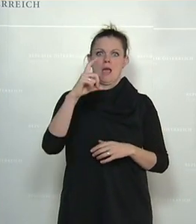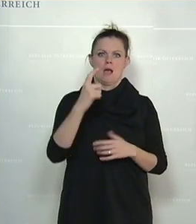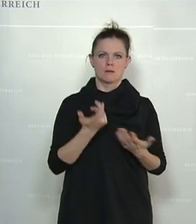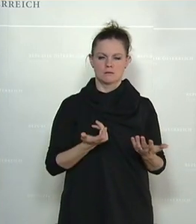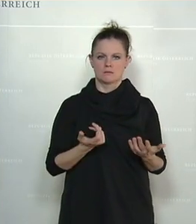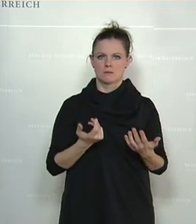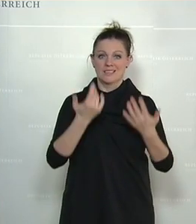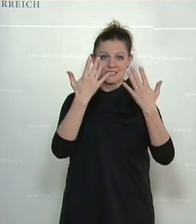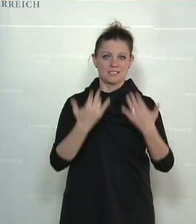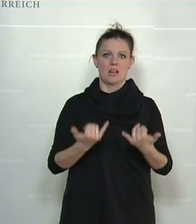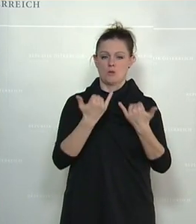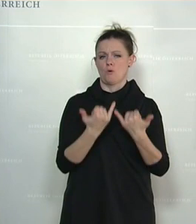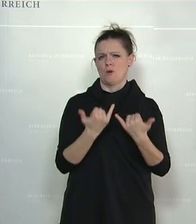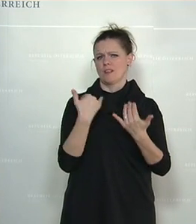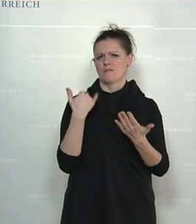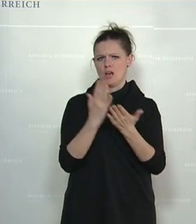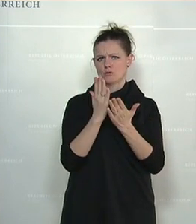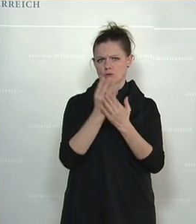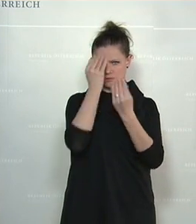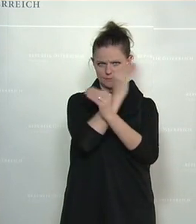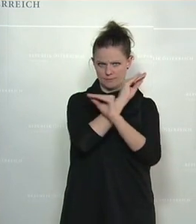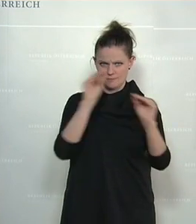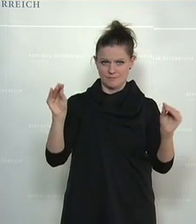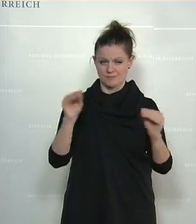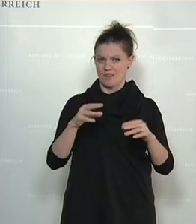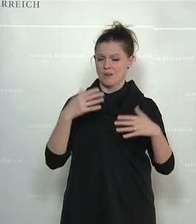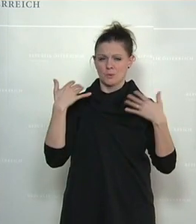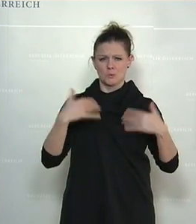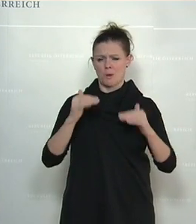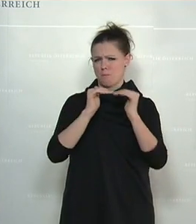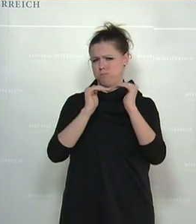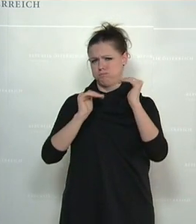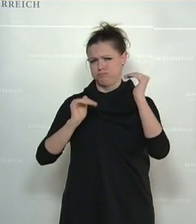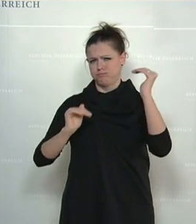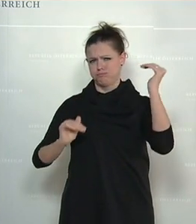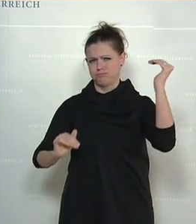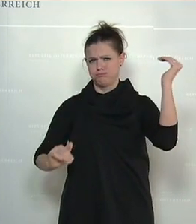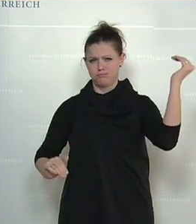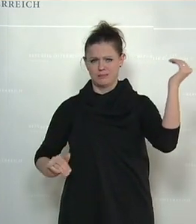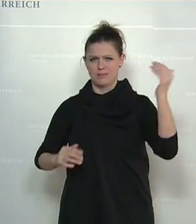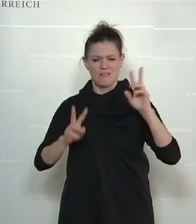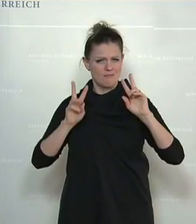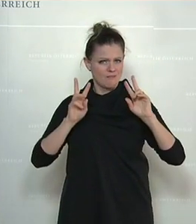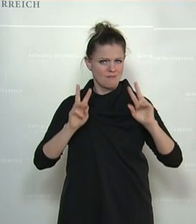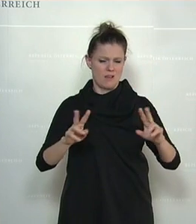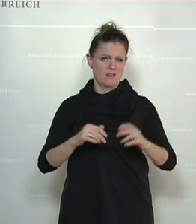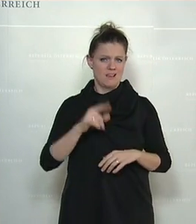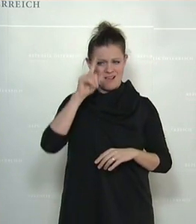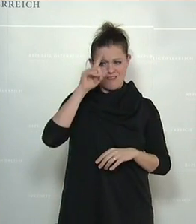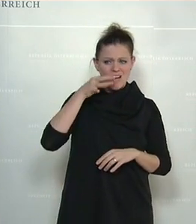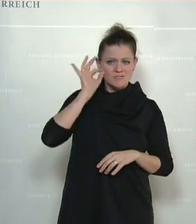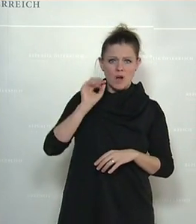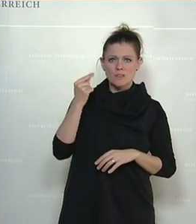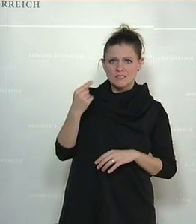sind heute auch schon erwähnt worden. Nur diese Kluft ist derartig weit auseinander, wenn wir wissen, dass bei den